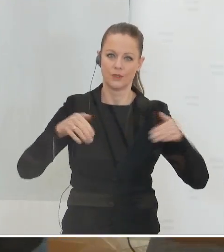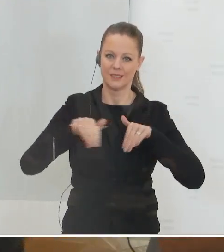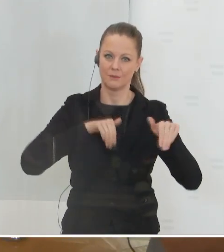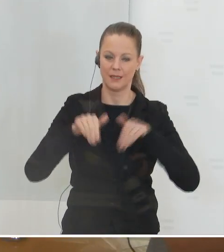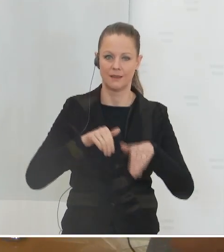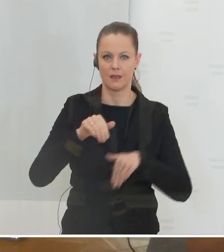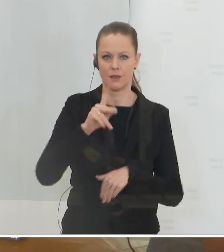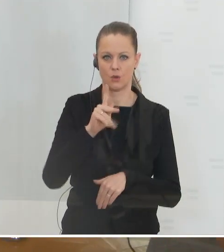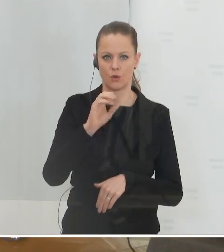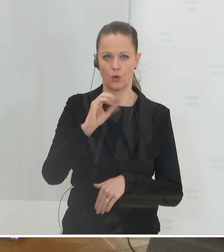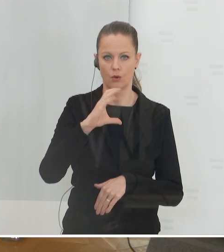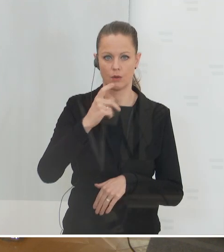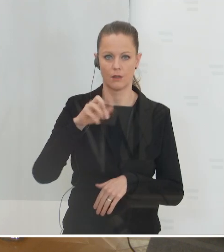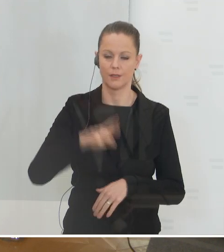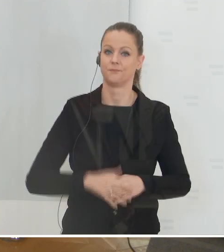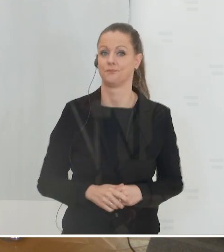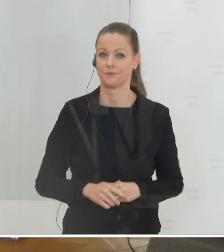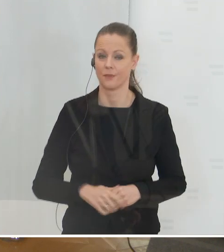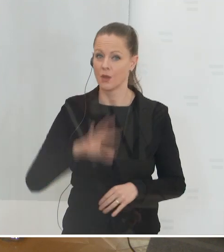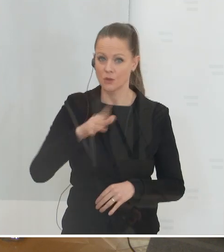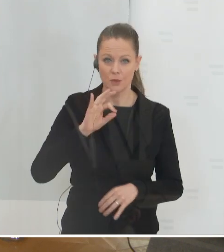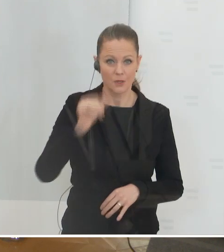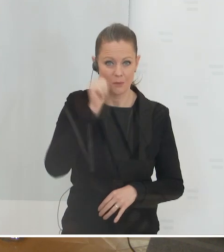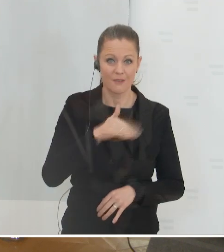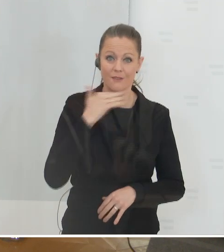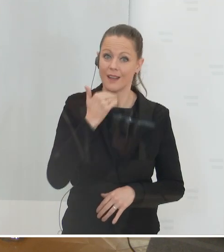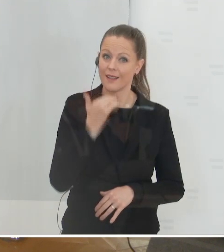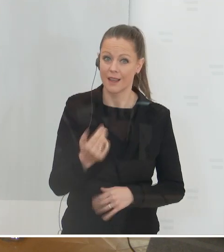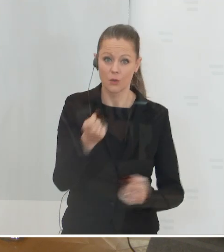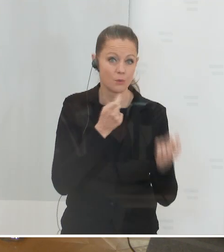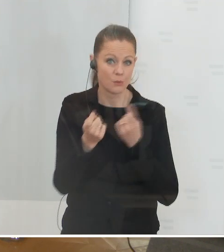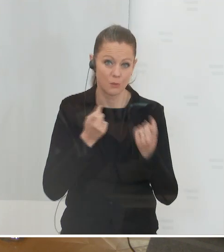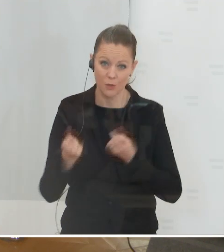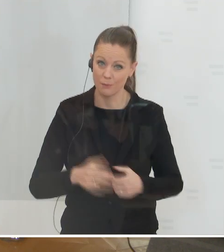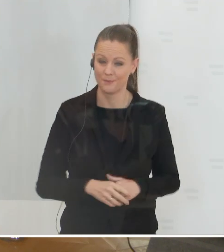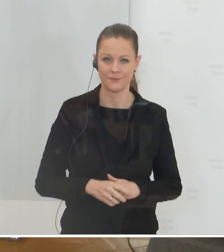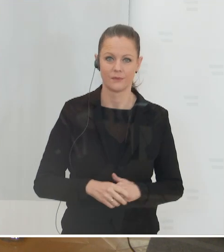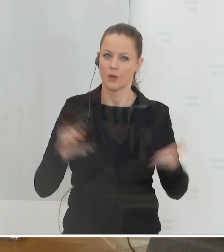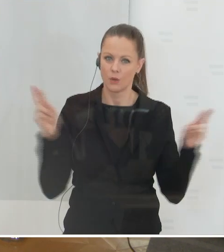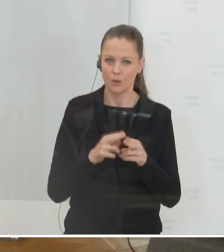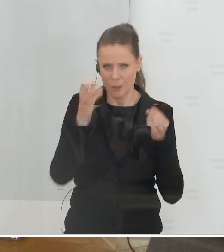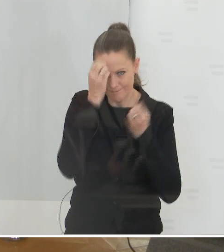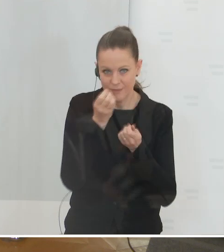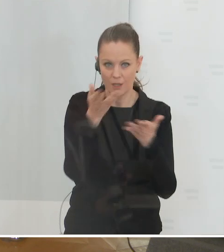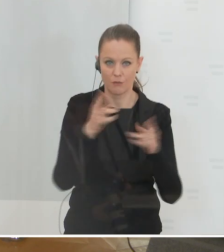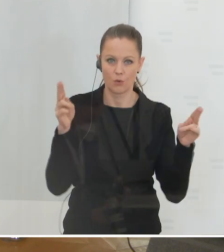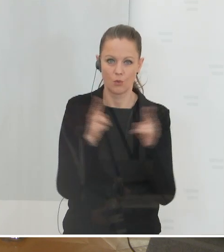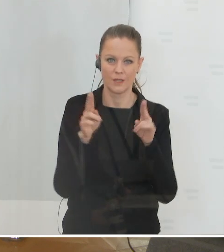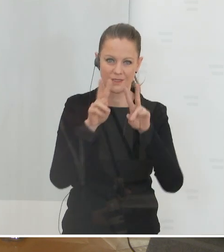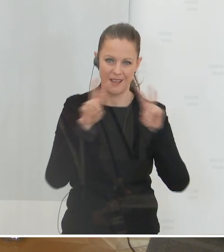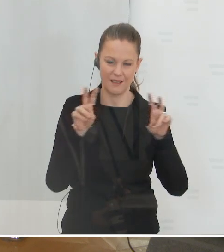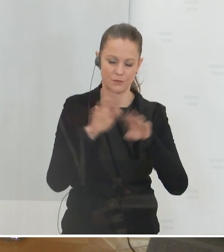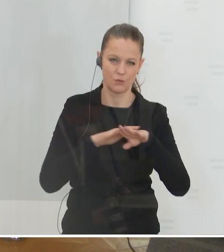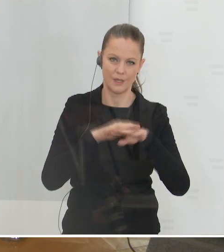Bundesminister, bitte. Schönen guten Morgen, sehr geehrte Damen und Herren, vielen Dank fürs Kommen. Ich möchte ganz kurz über die Kurzarbeit berichten. Wir